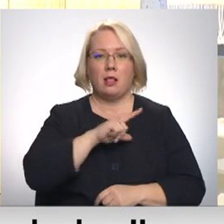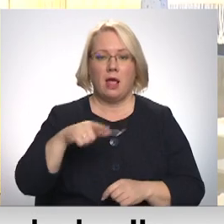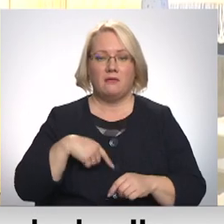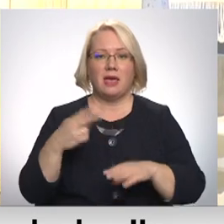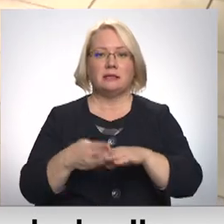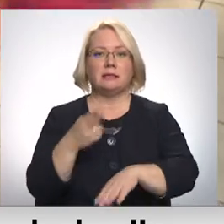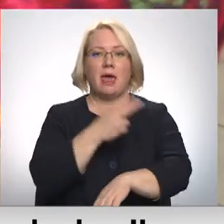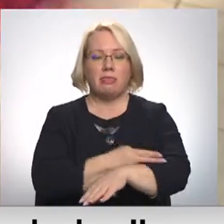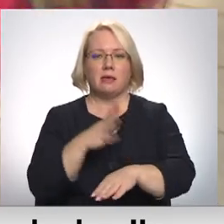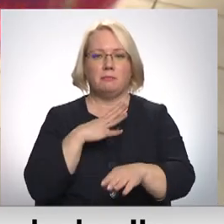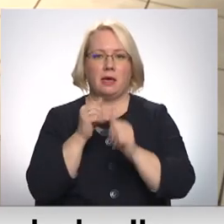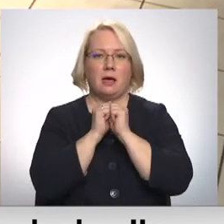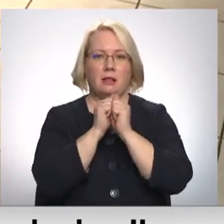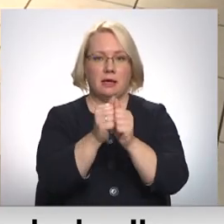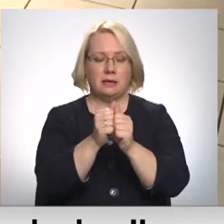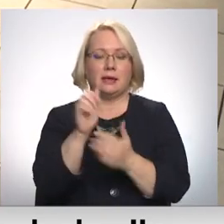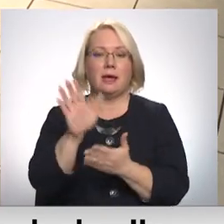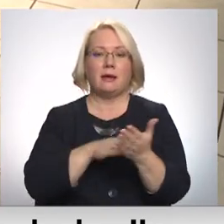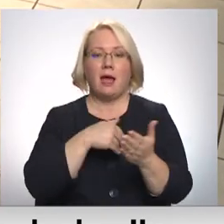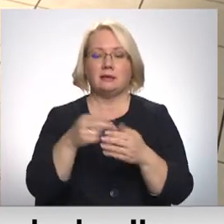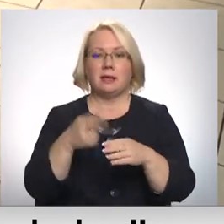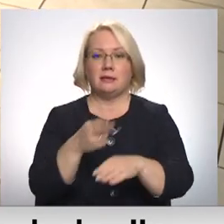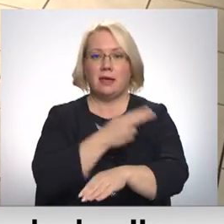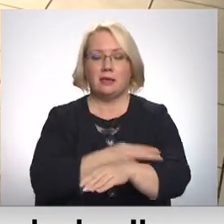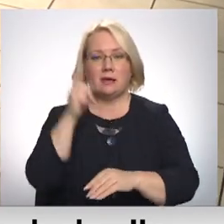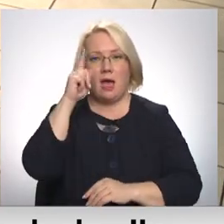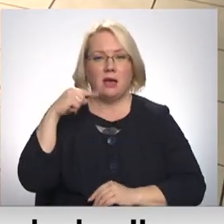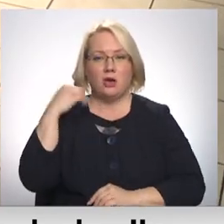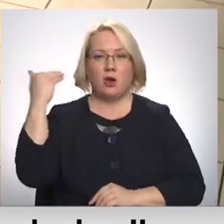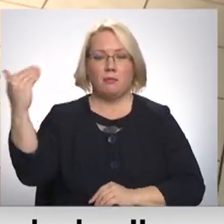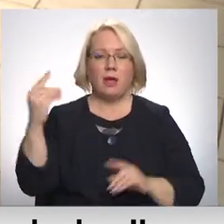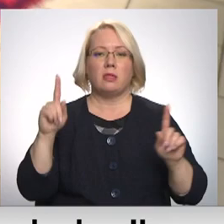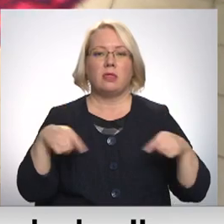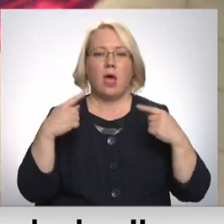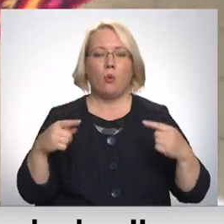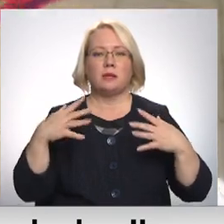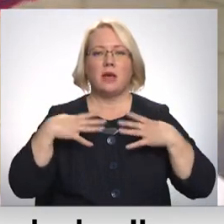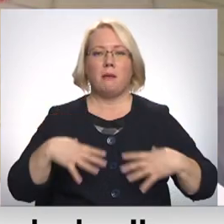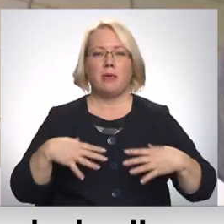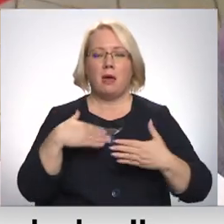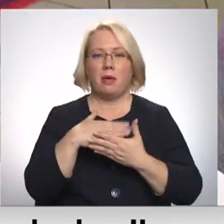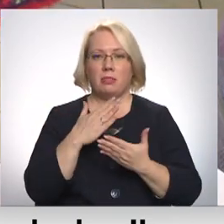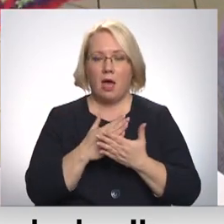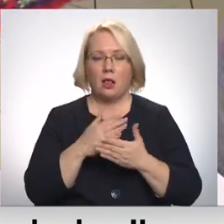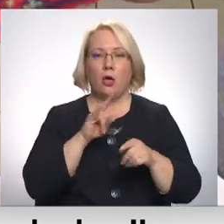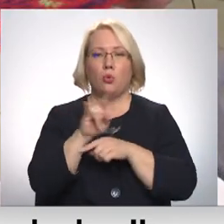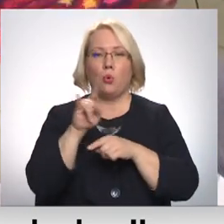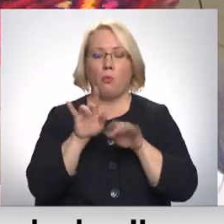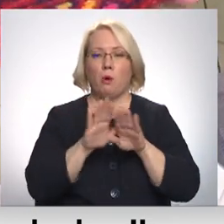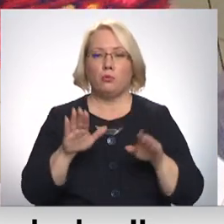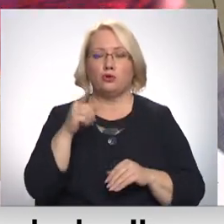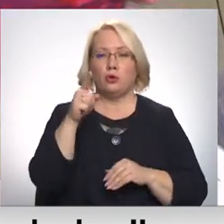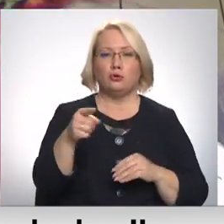šīs līdzi. Krāsēnās zeķis, kas ir Azerbaidžanas nacionālā apģērba sastāvdaļa, Tukuma muzejam 1988.